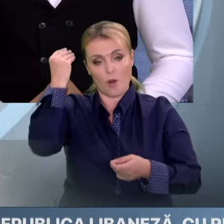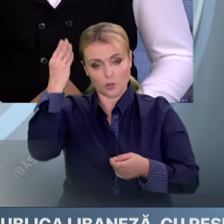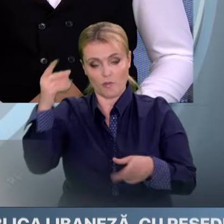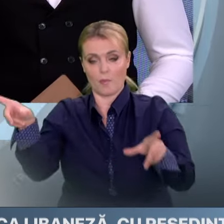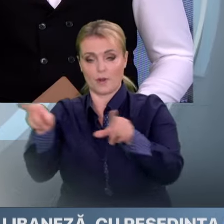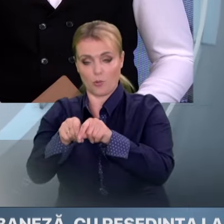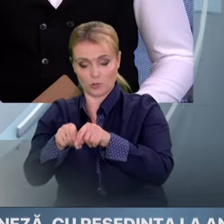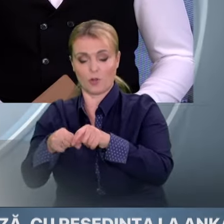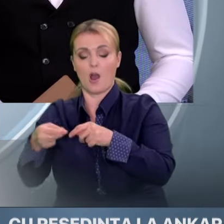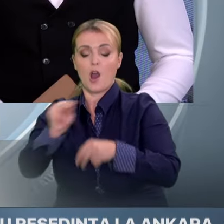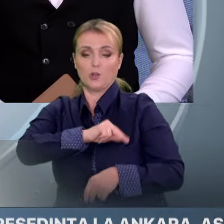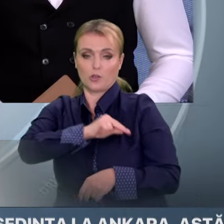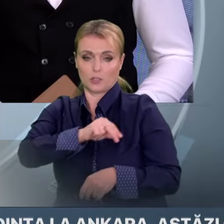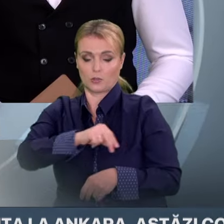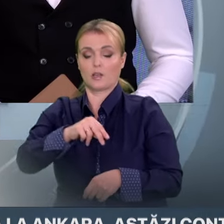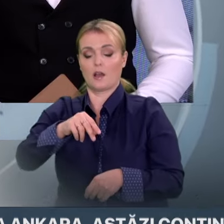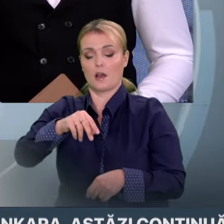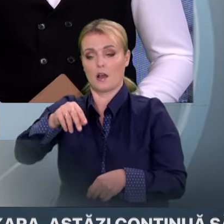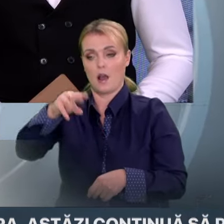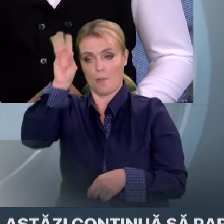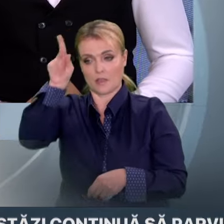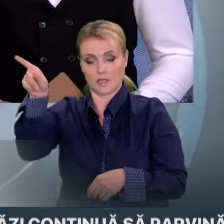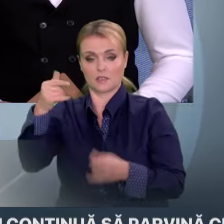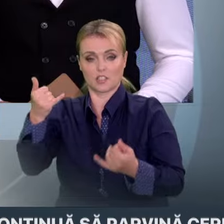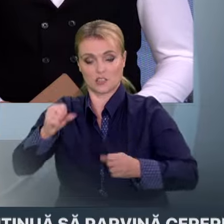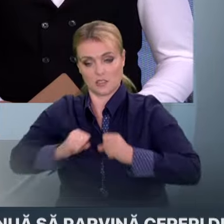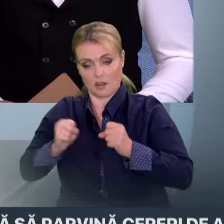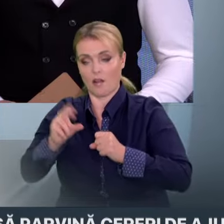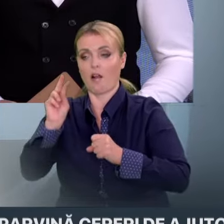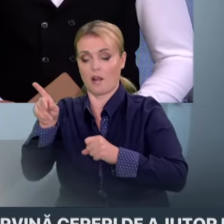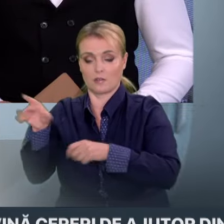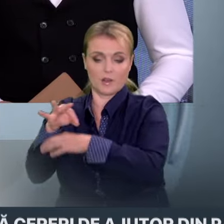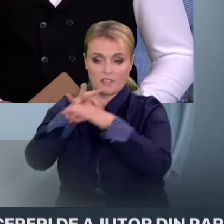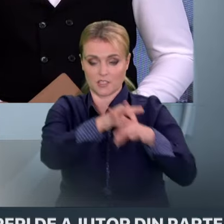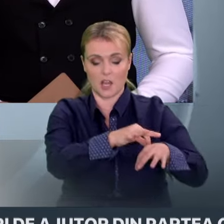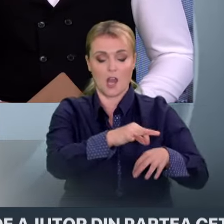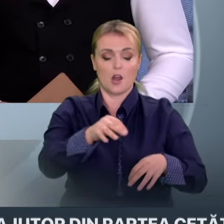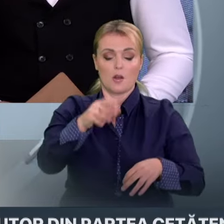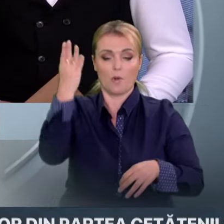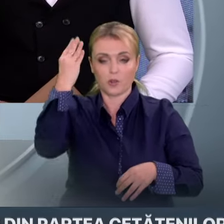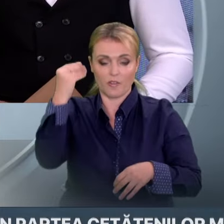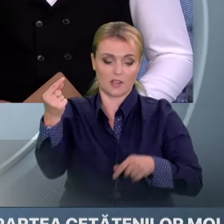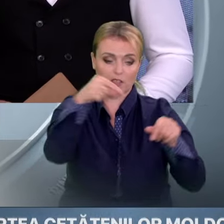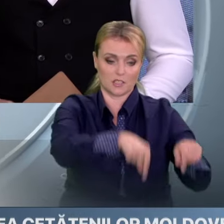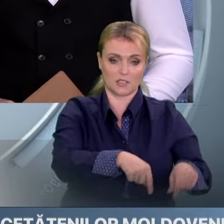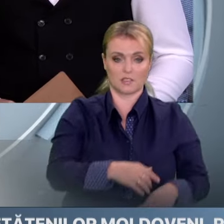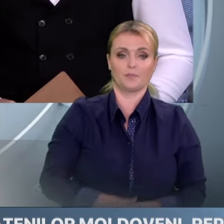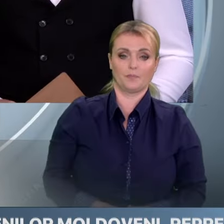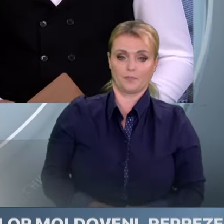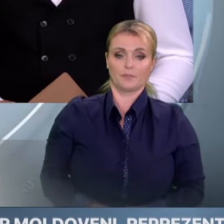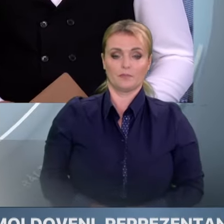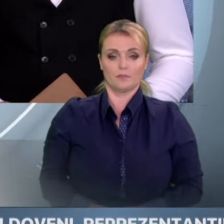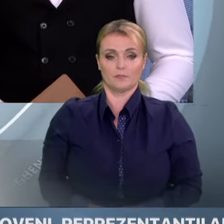eforturi în vederea evacuării de urgență a cetățenilor, în special din regiunile de sud ale Libanului, afectate de